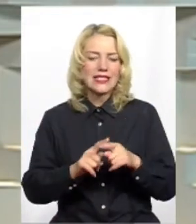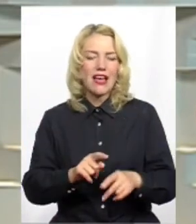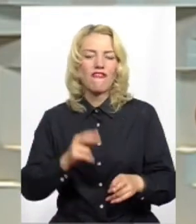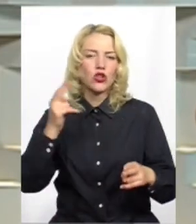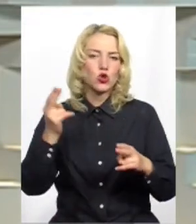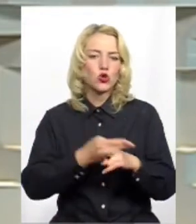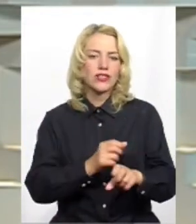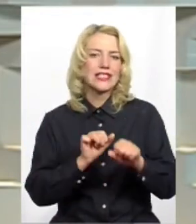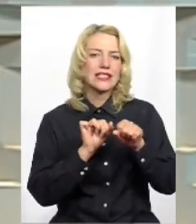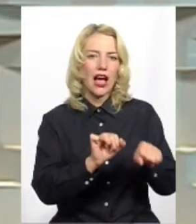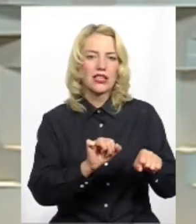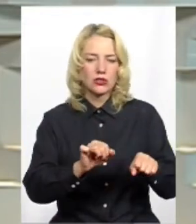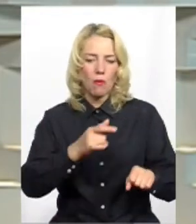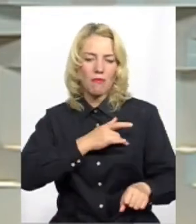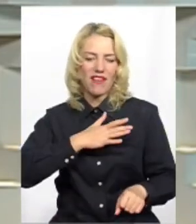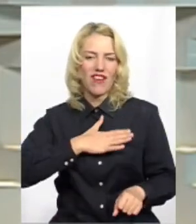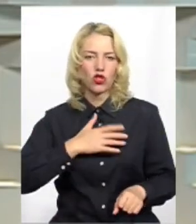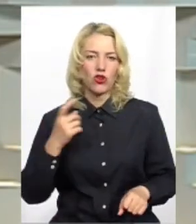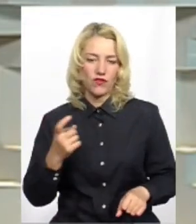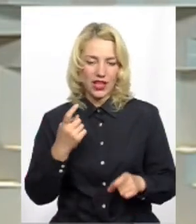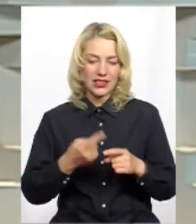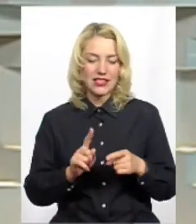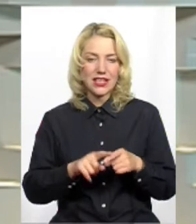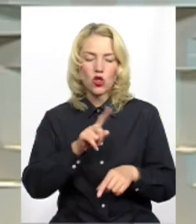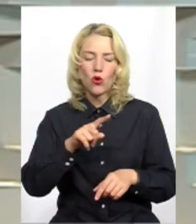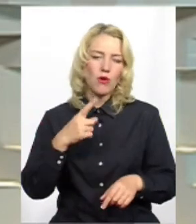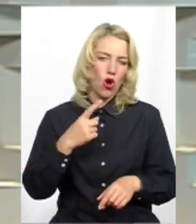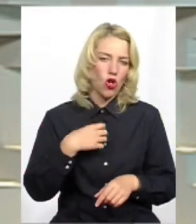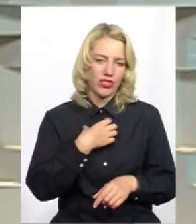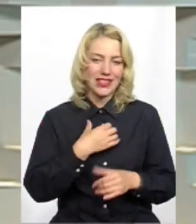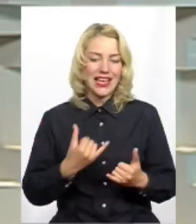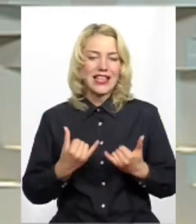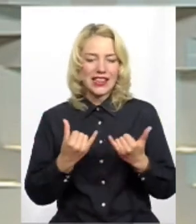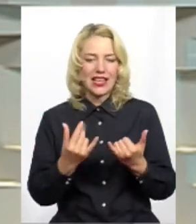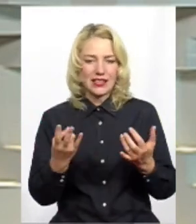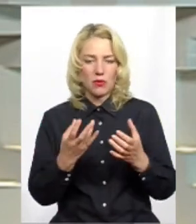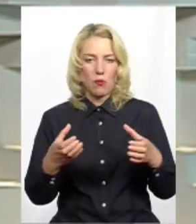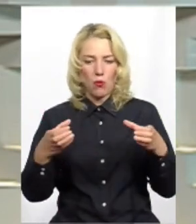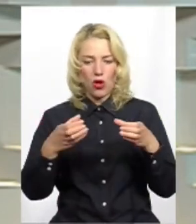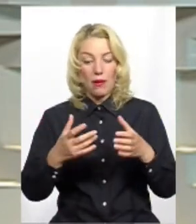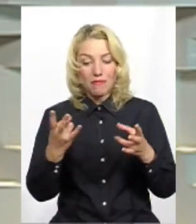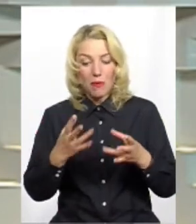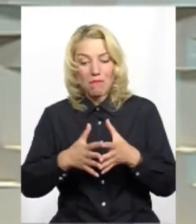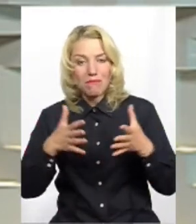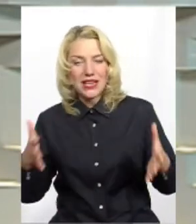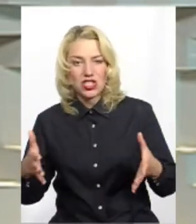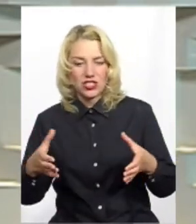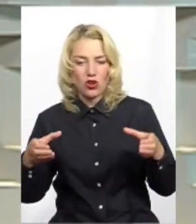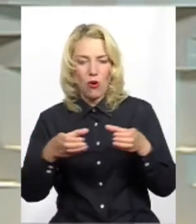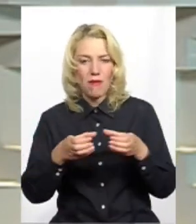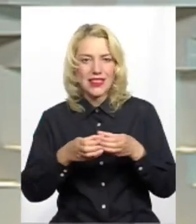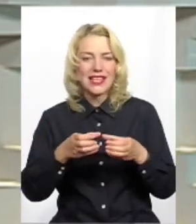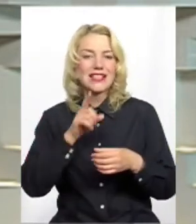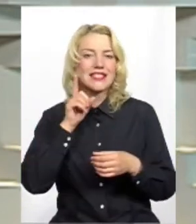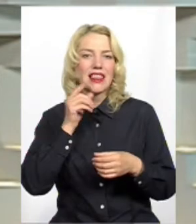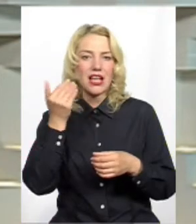І це пріоритет номер один команди Зеленського. для цього потрібна більшість команди Зеленського в парламенті, тому що всі інші фракції